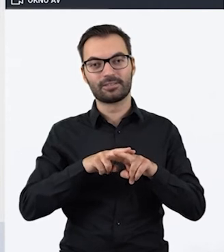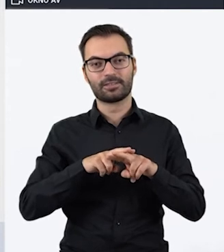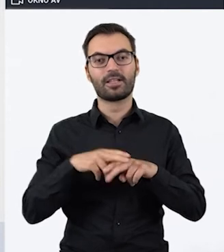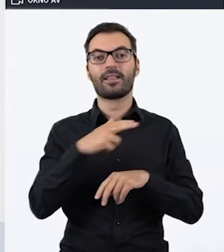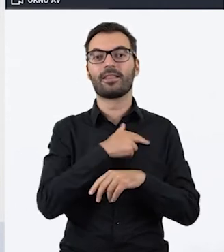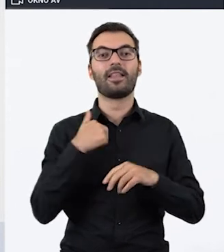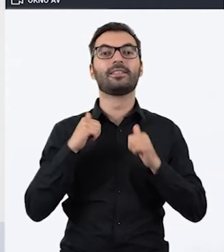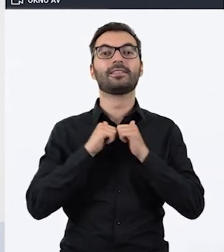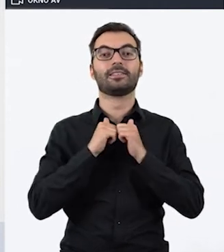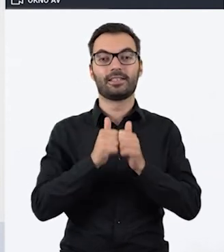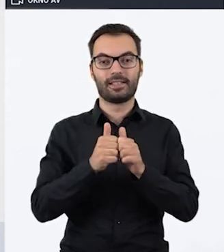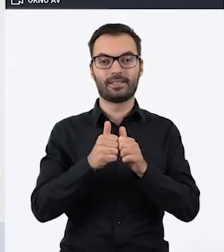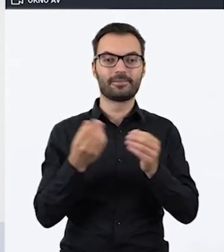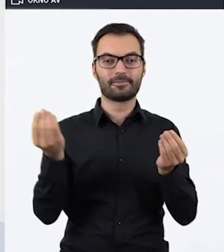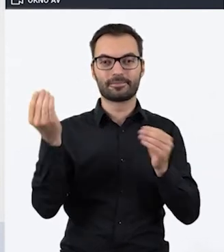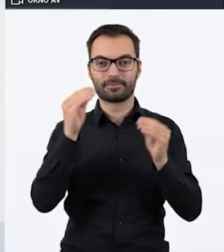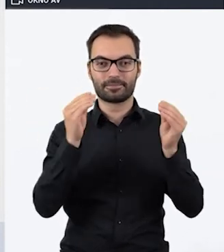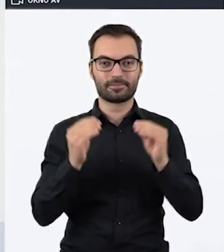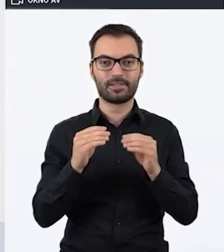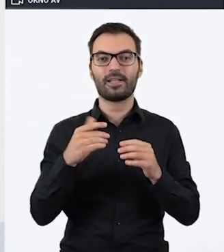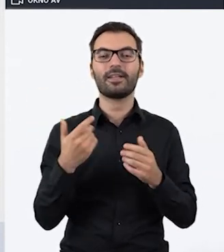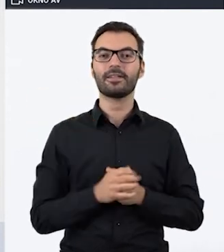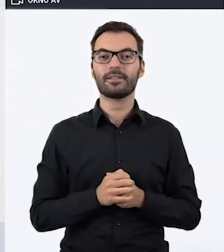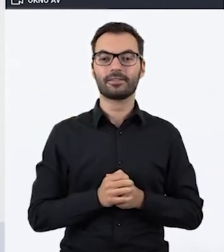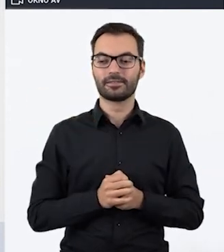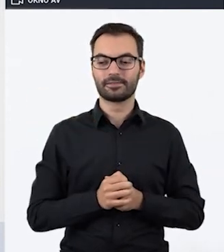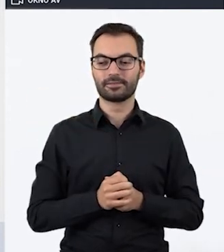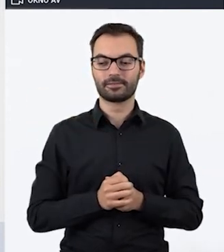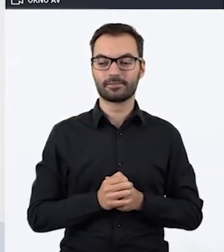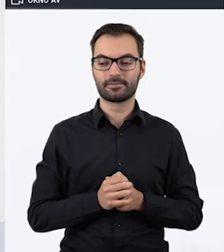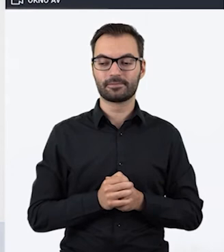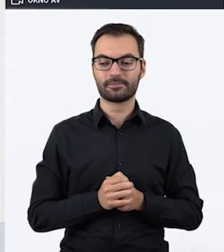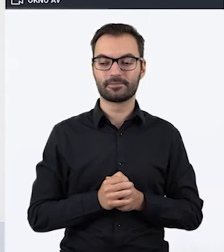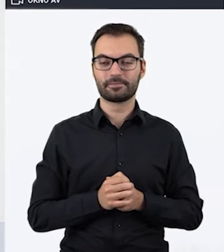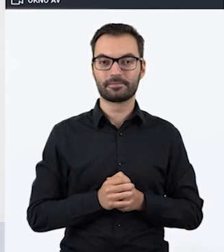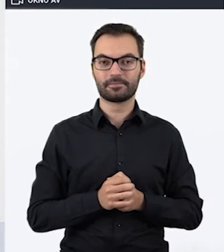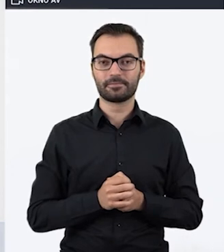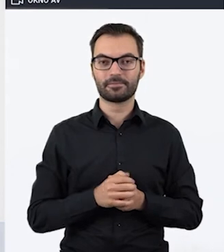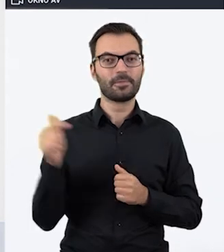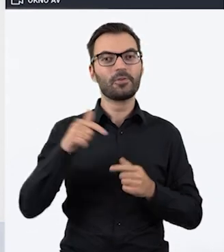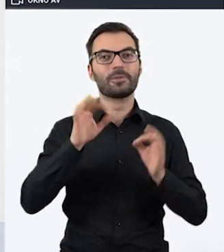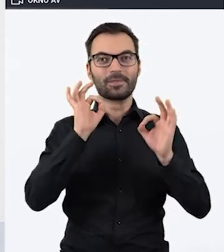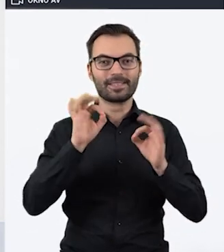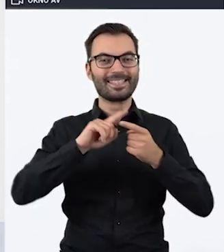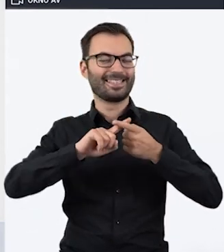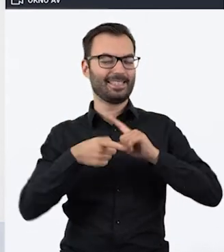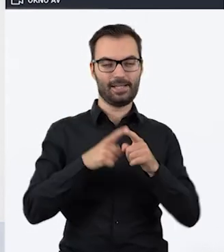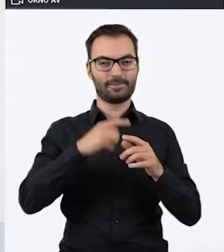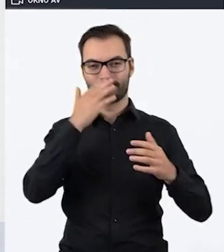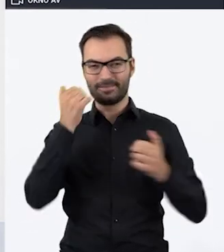nasze zadania obudować we wciągającą i pełną wyzwań formę.